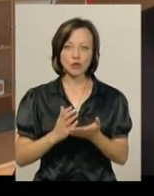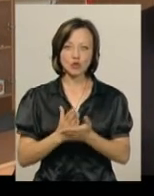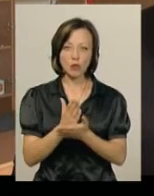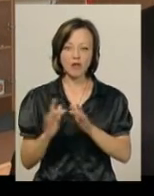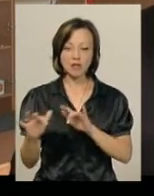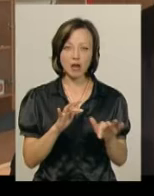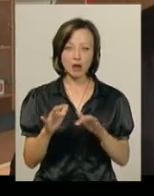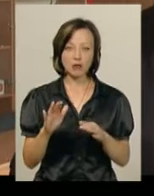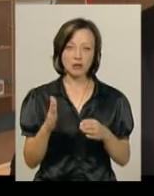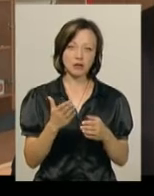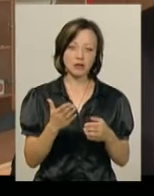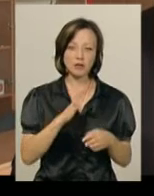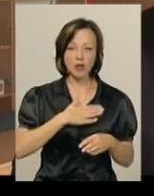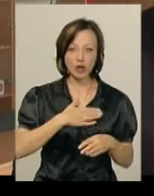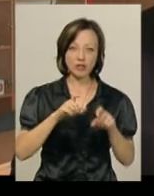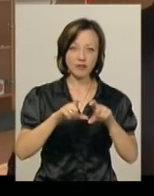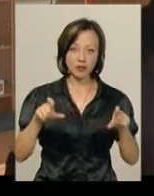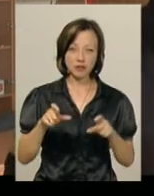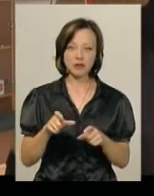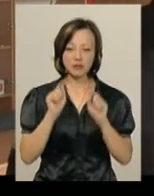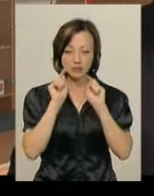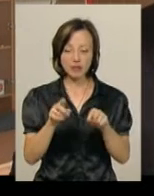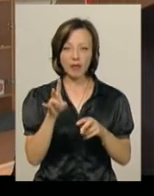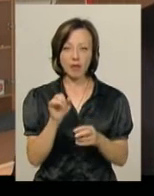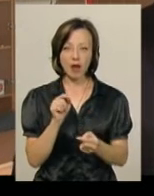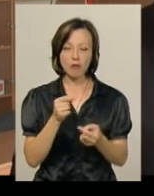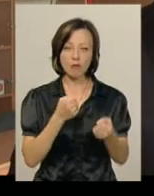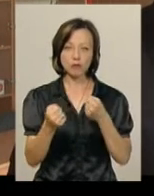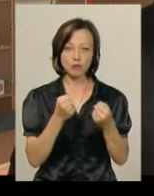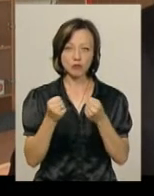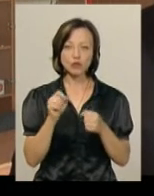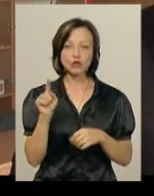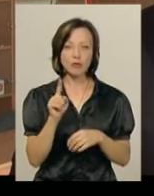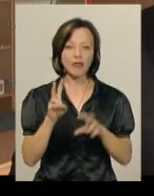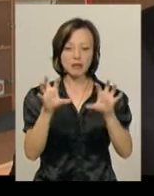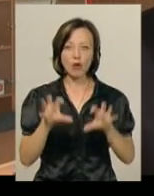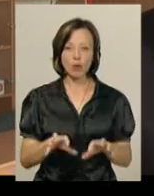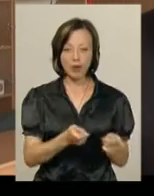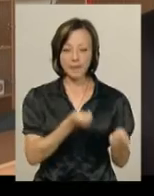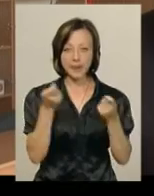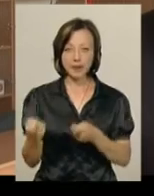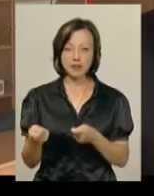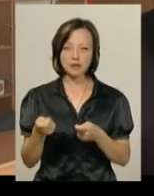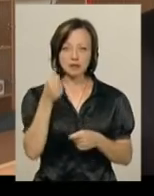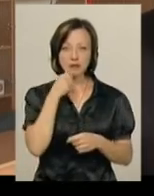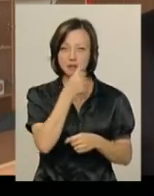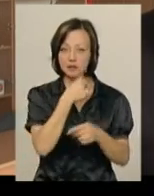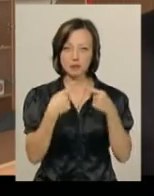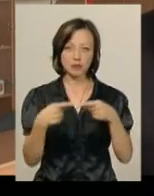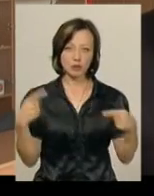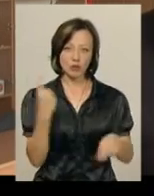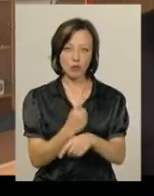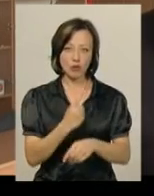заходах, міжвідомчих, відомчих, направлених на протидію щодо незаконного переміщення предметів, які